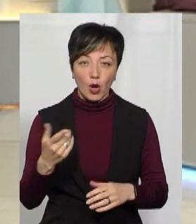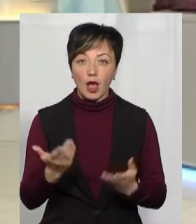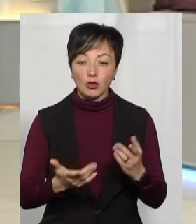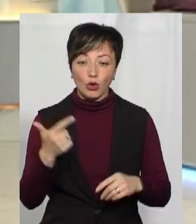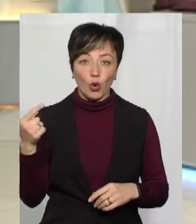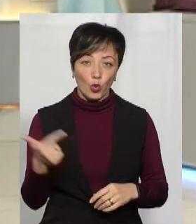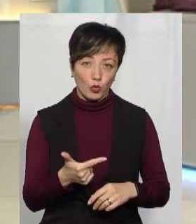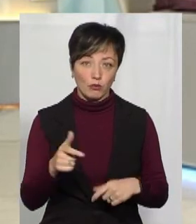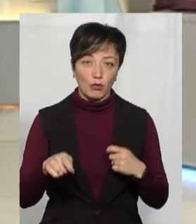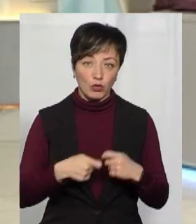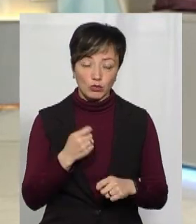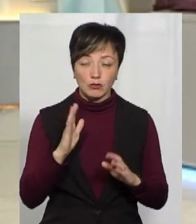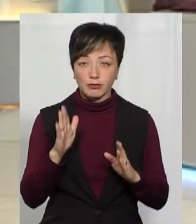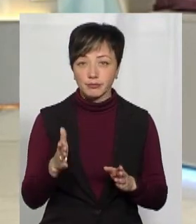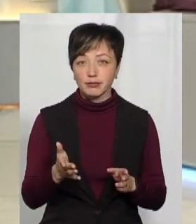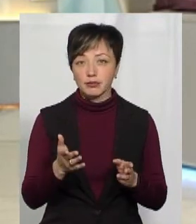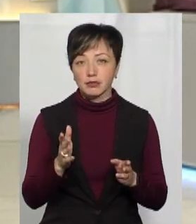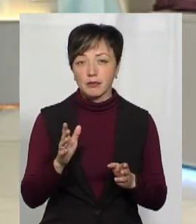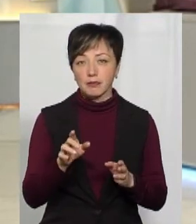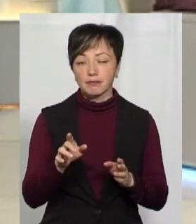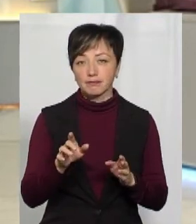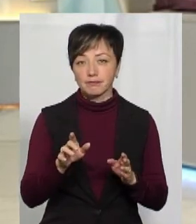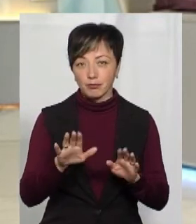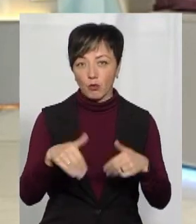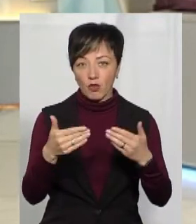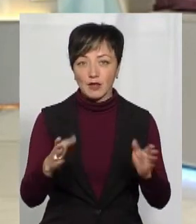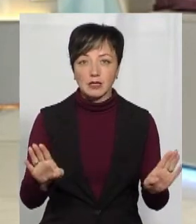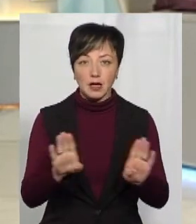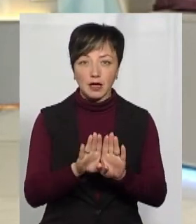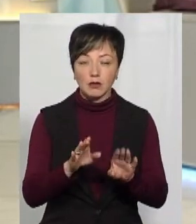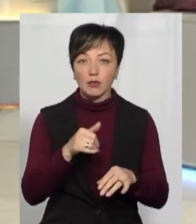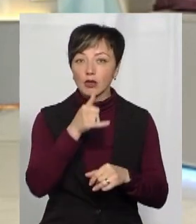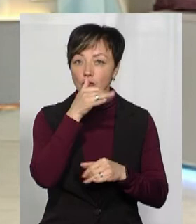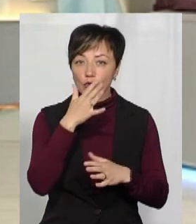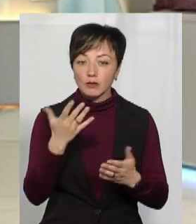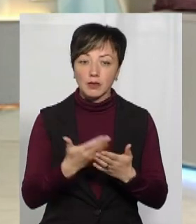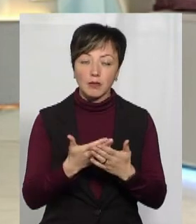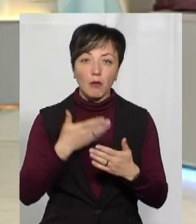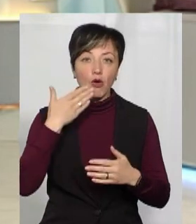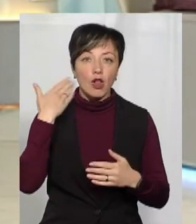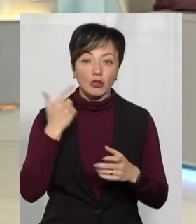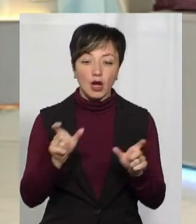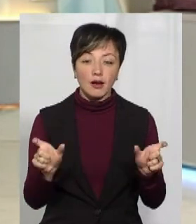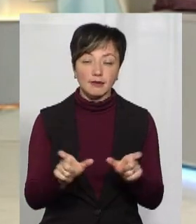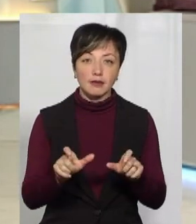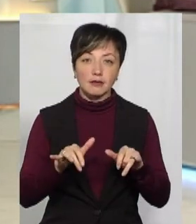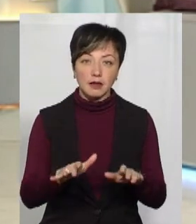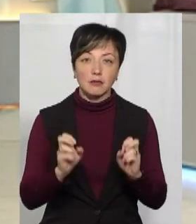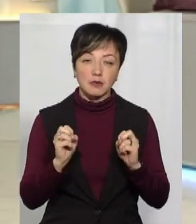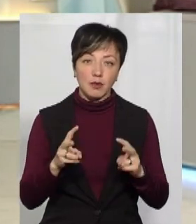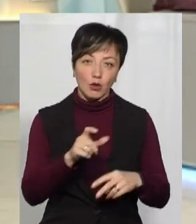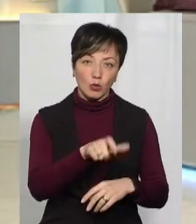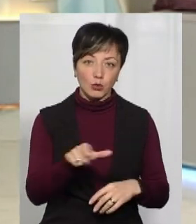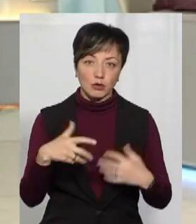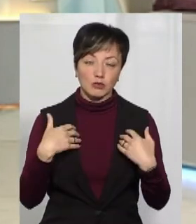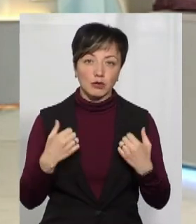Якщо будуть грубі порушення, звичайно, будемо ставити питання про закриття, тому що ми не можемо, знаєте, відкриваючи, обм'якшуючи карантинні заходи, наражати на